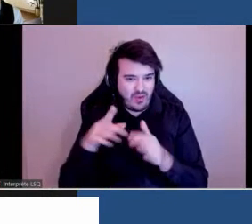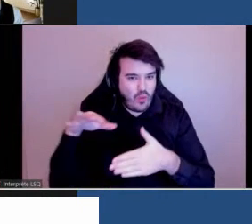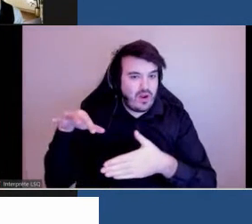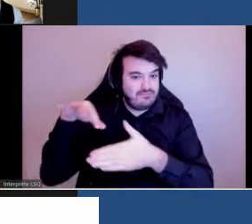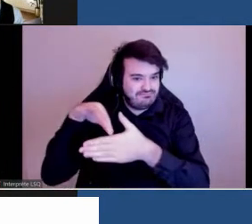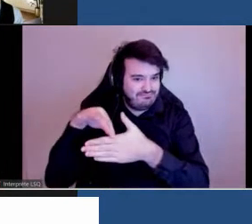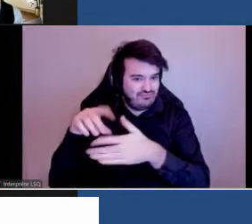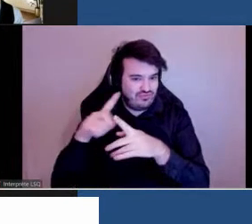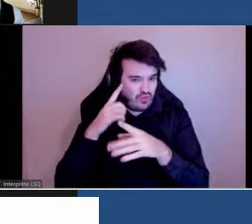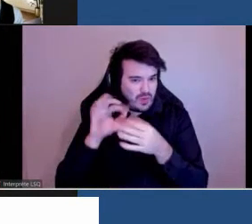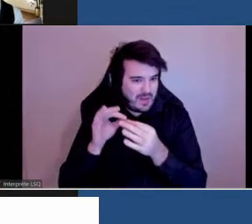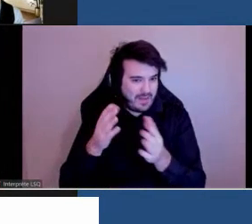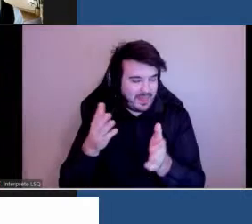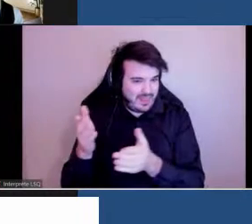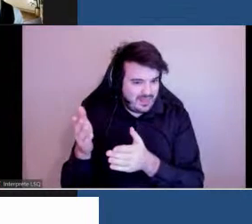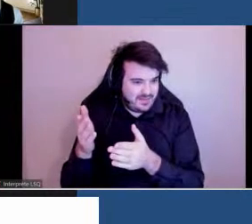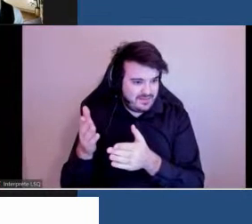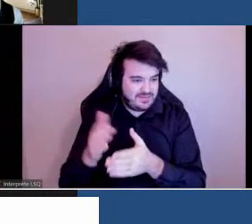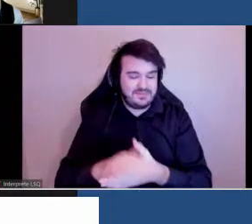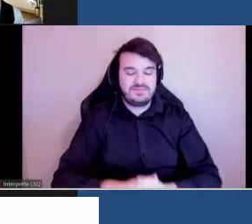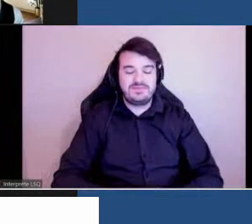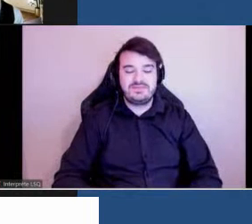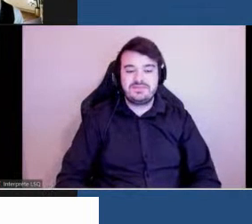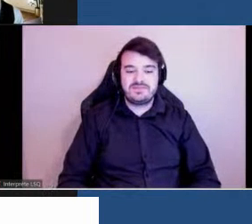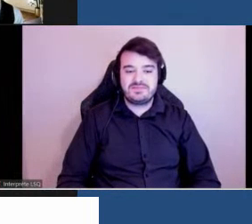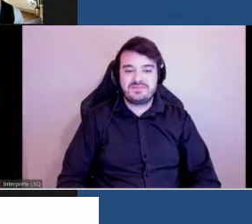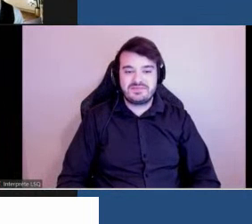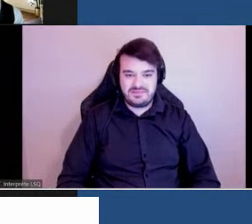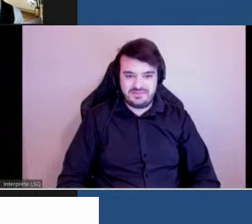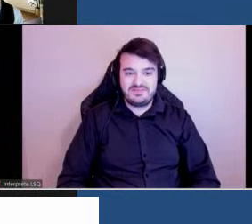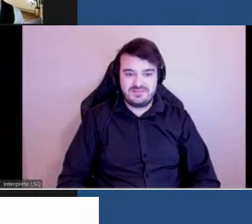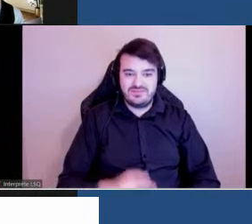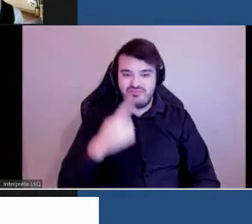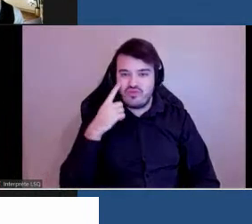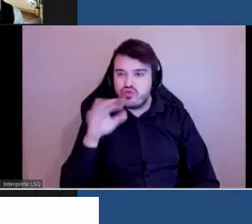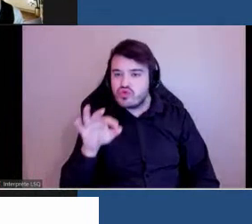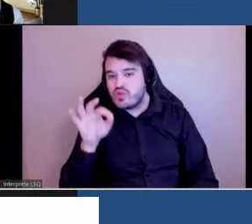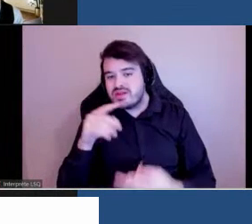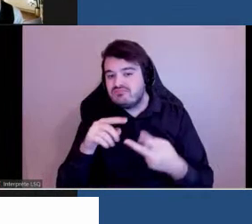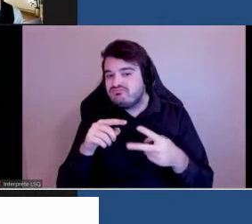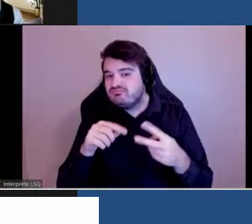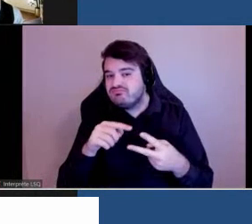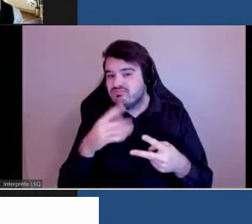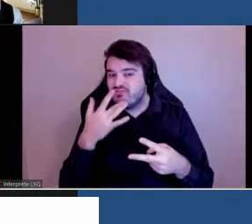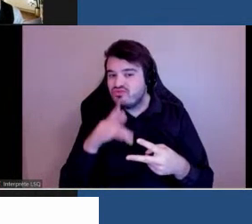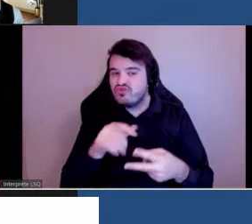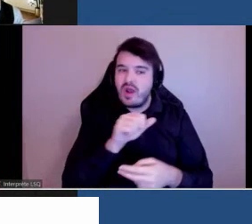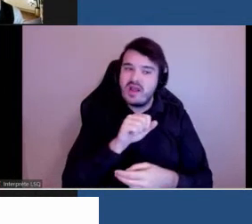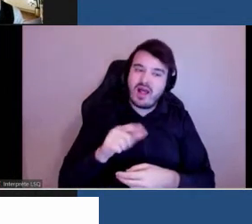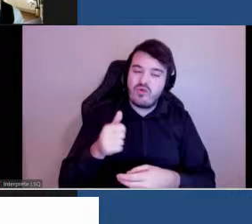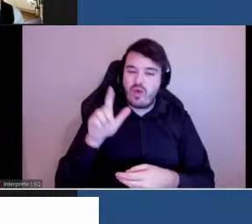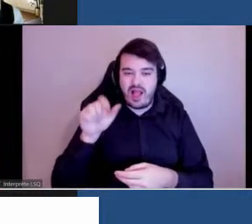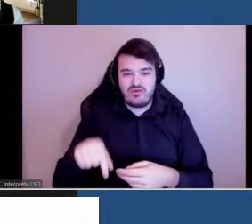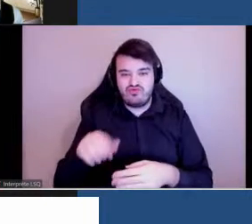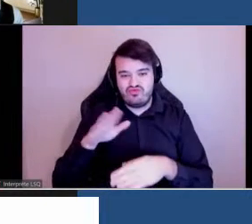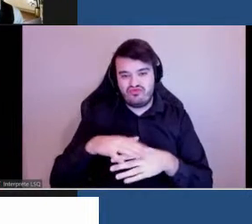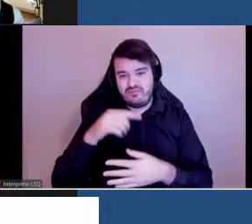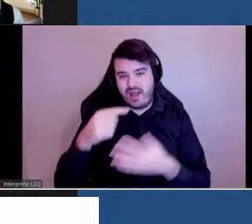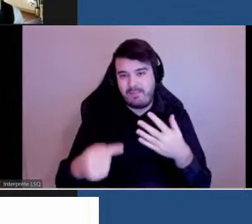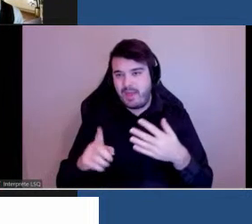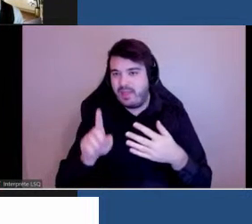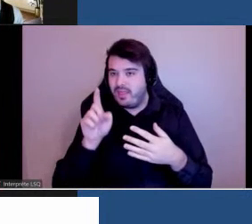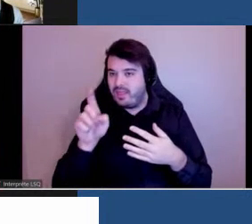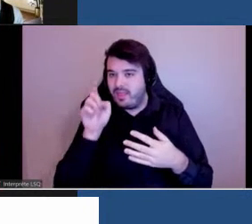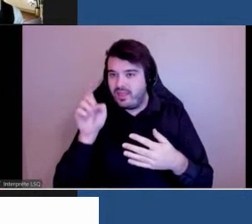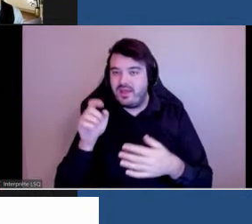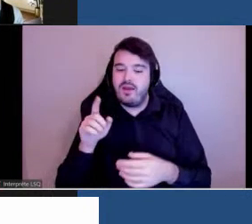La vidéo pour choisir l'interprétation dans les paramètres de la réunion. Et choisir